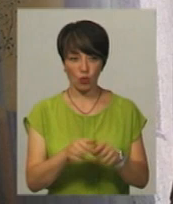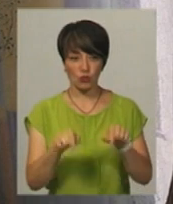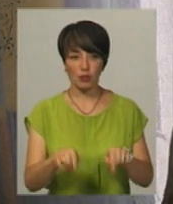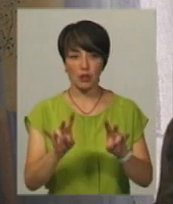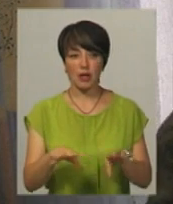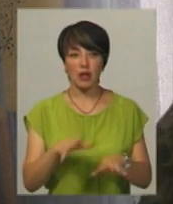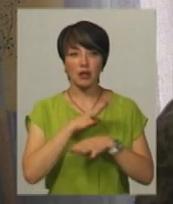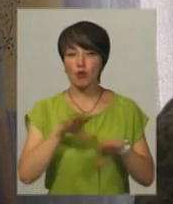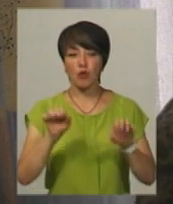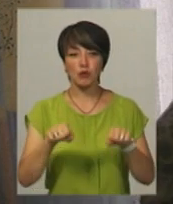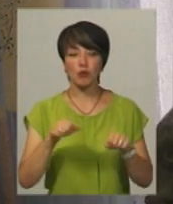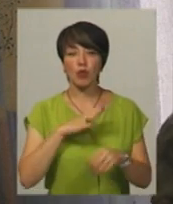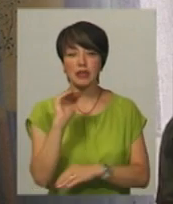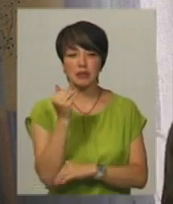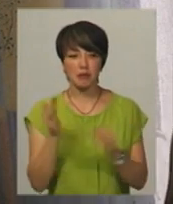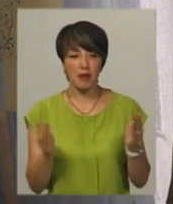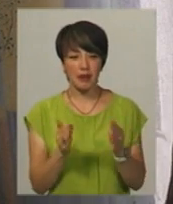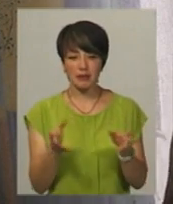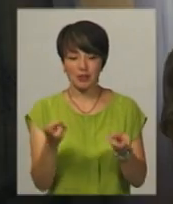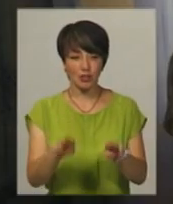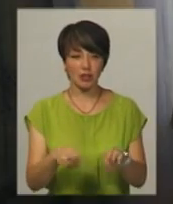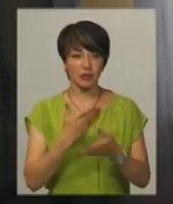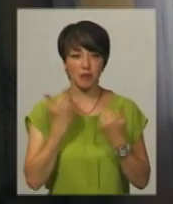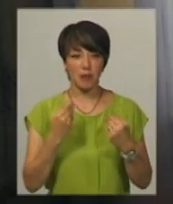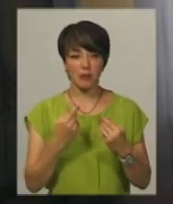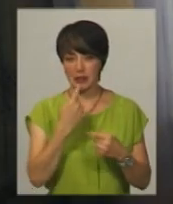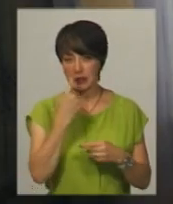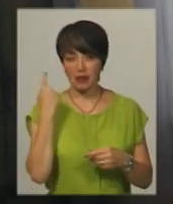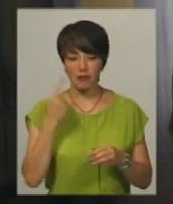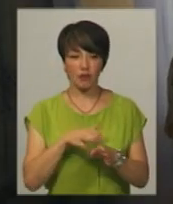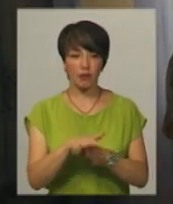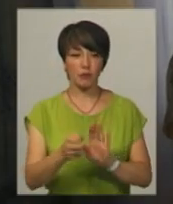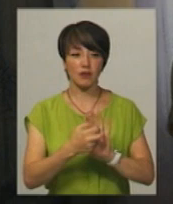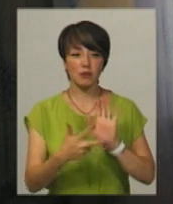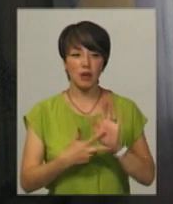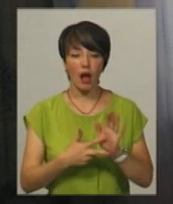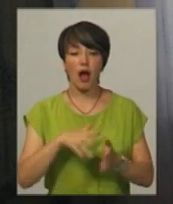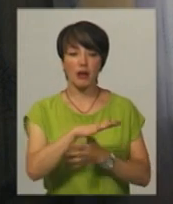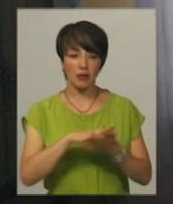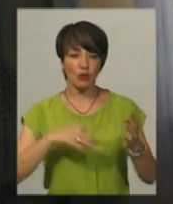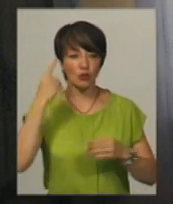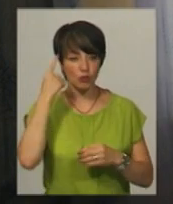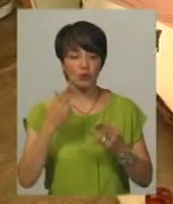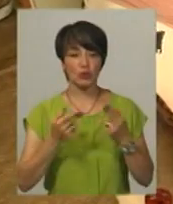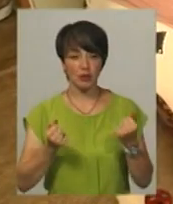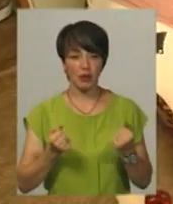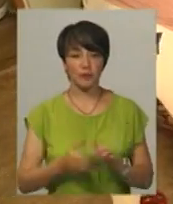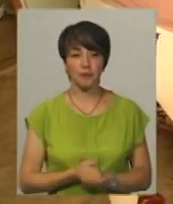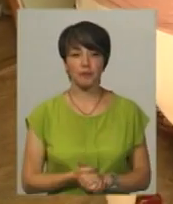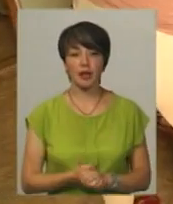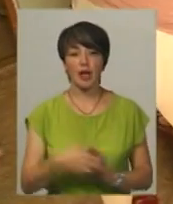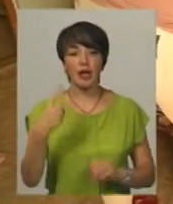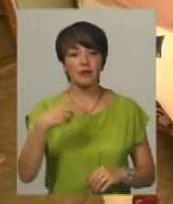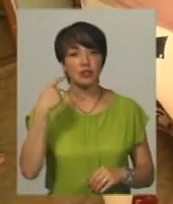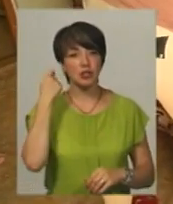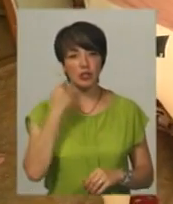було ще можливості, була дитина маленька, не було з ким лишити. Мені недавно випалося 18, а в дальнішому думаю, що так. 20-річна